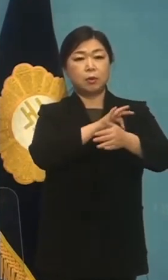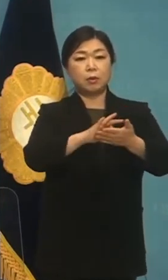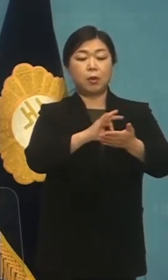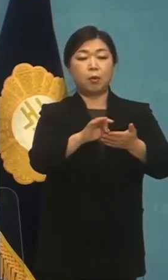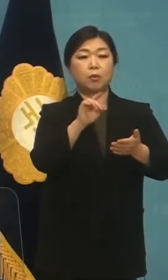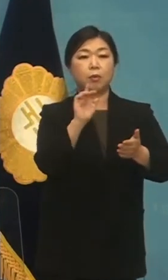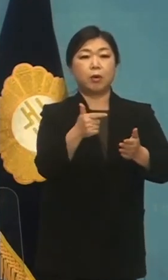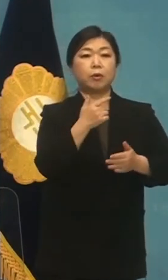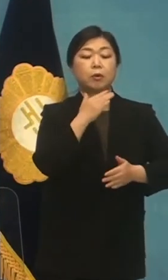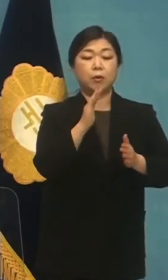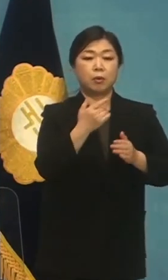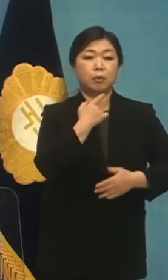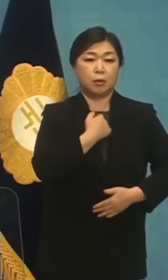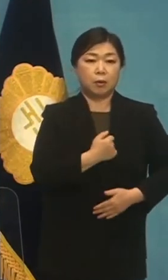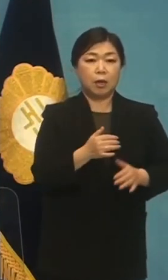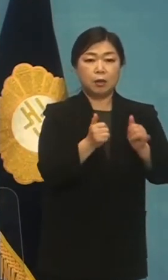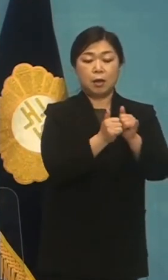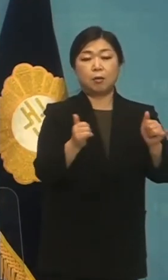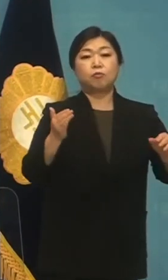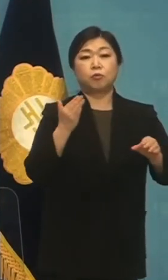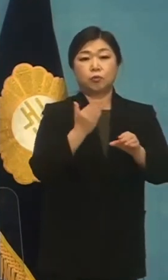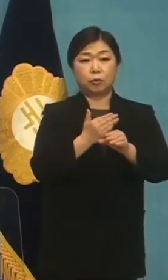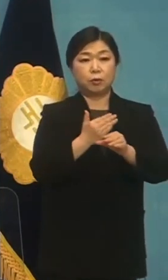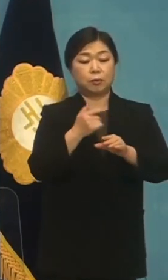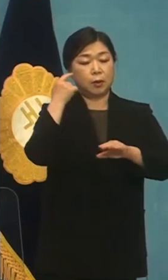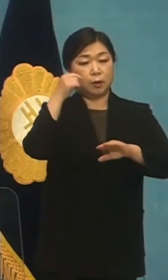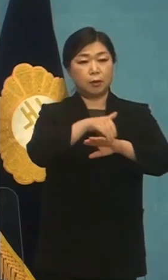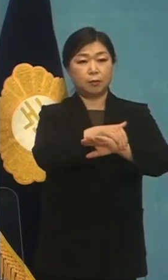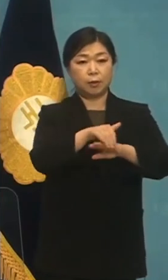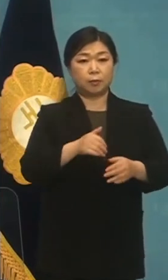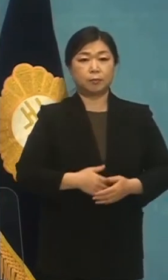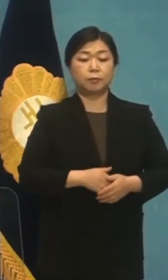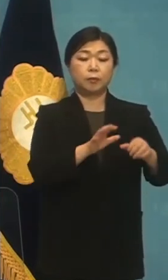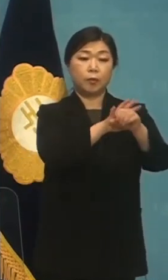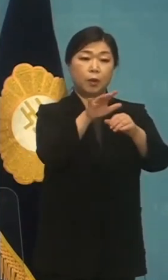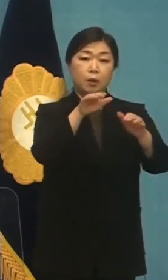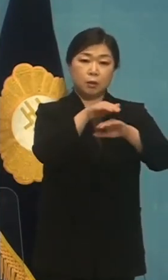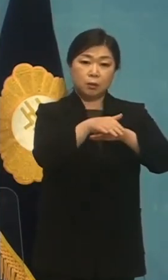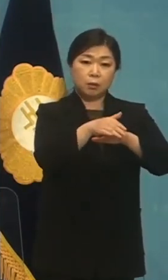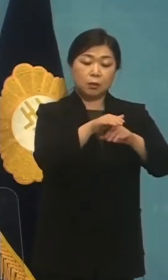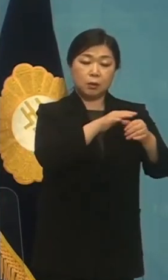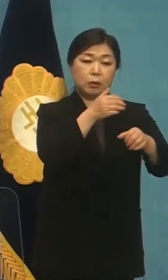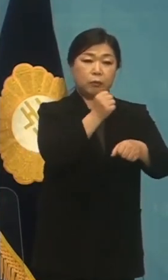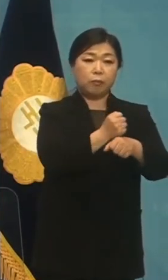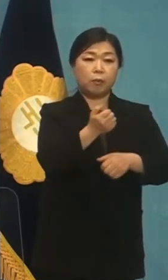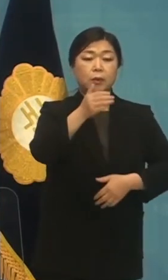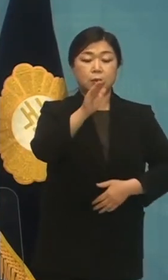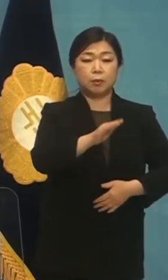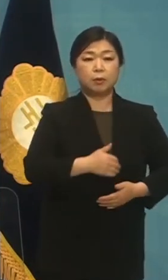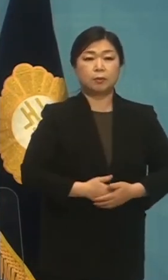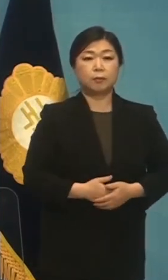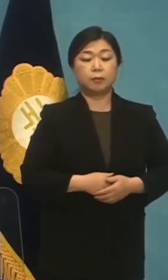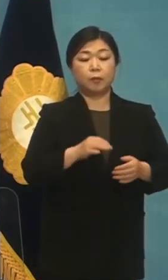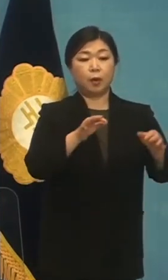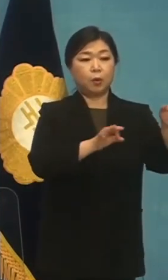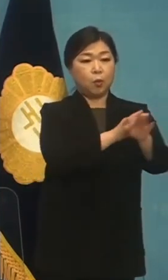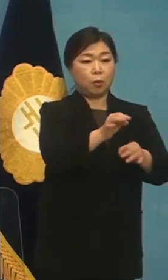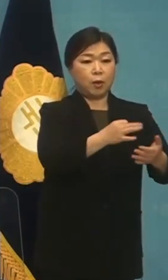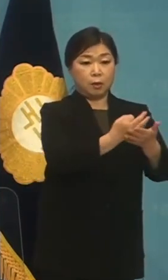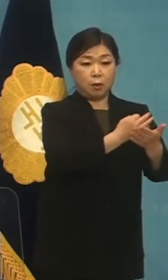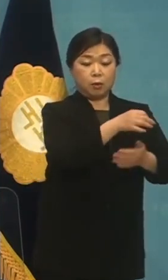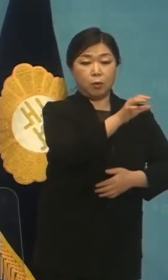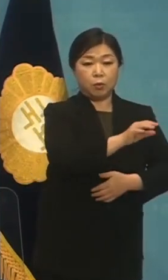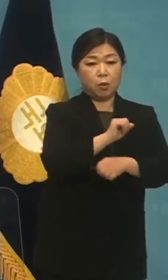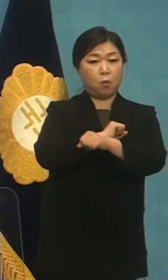중심의 도시 개념입니다. 코로나 팬데믹 속에서도 동네 산권은 광역 산권보다